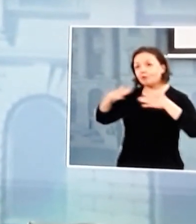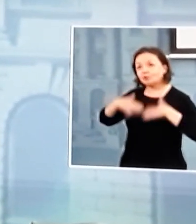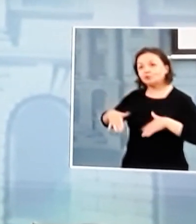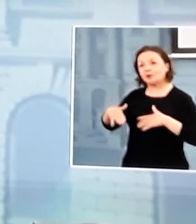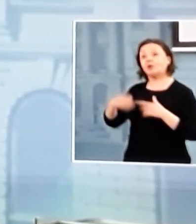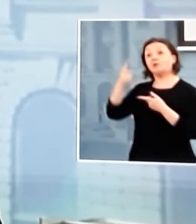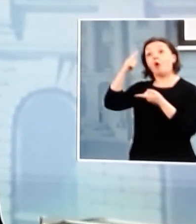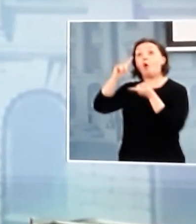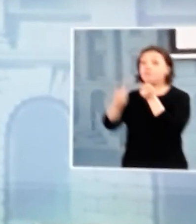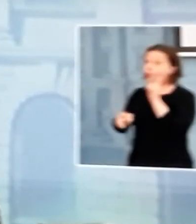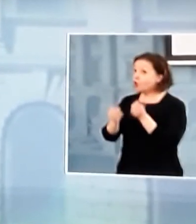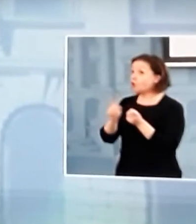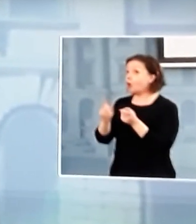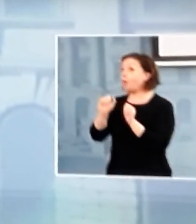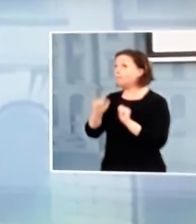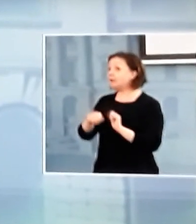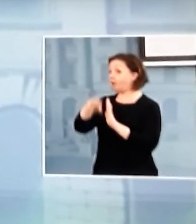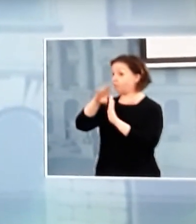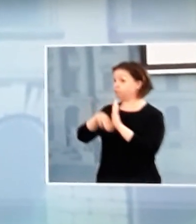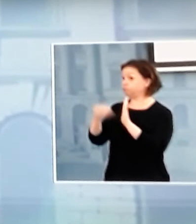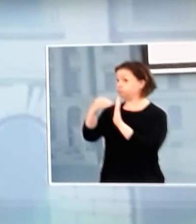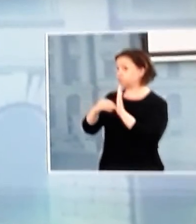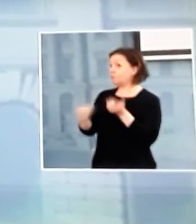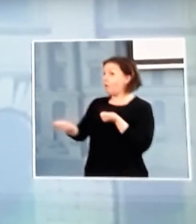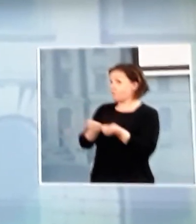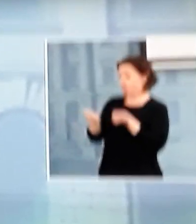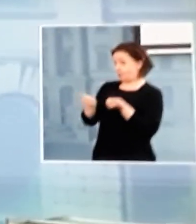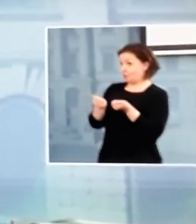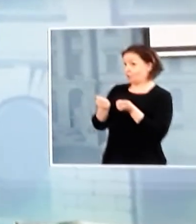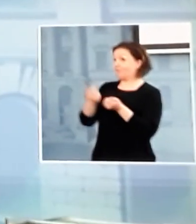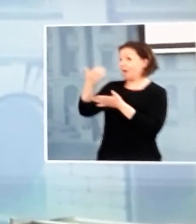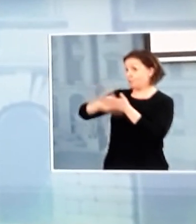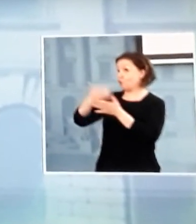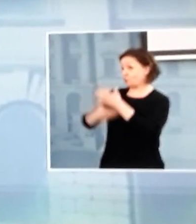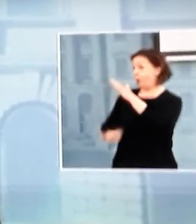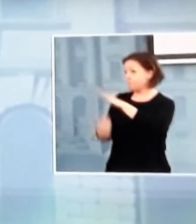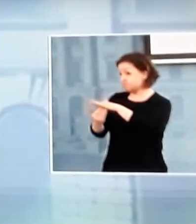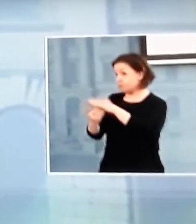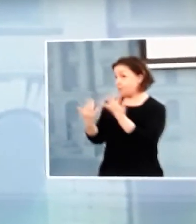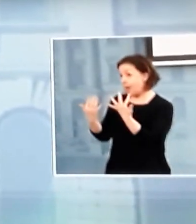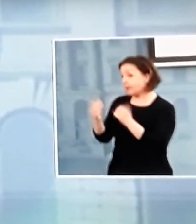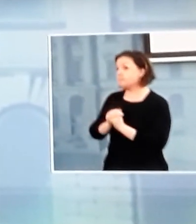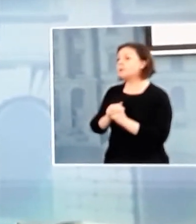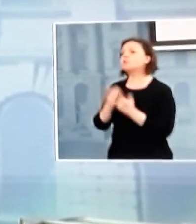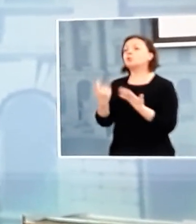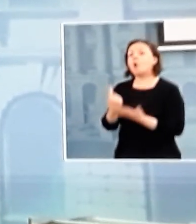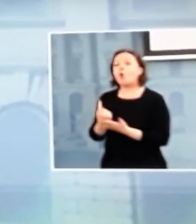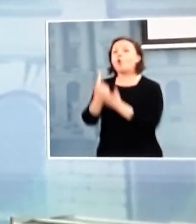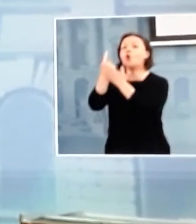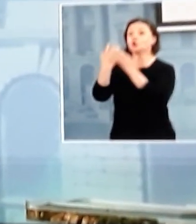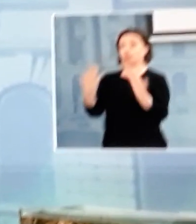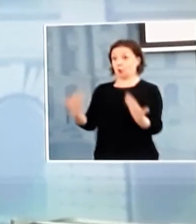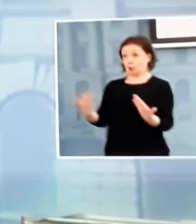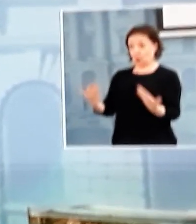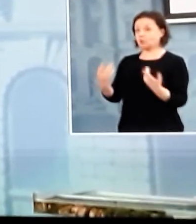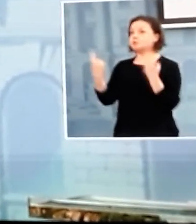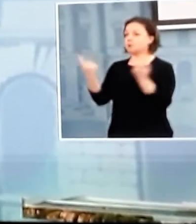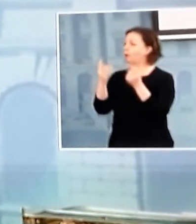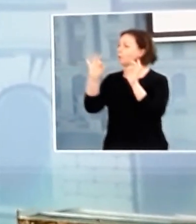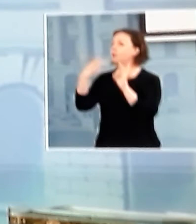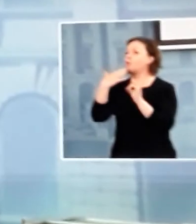tarpeen sääntää näistä myyntirajoitteista. Mutta haluan korostaa, että tällä hetkellä lääkkeitä on Suomessa hyvin.